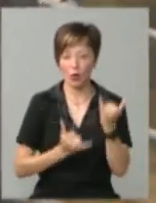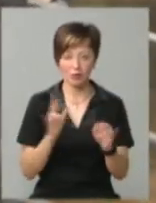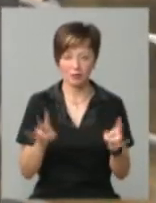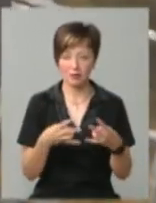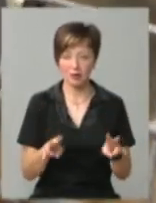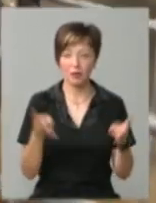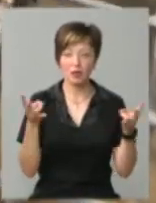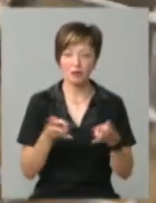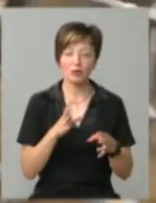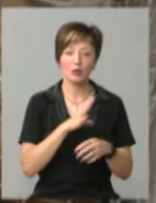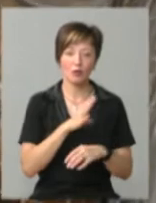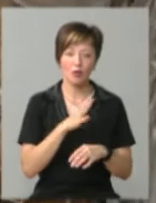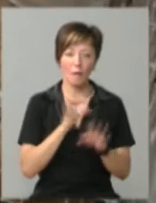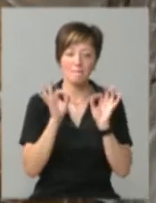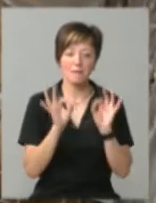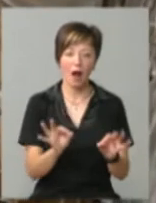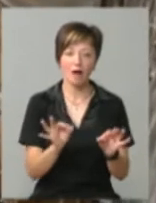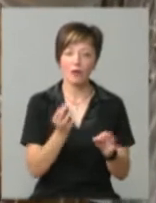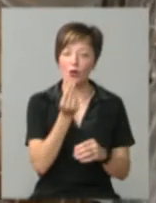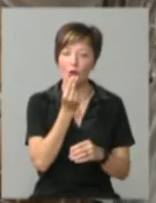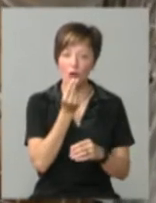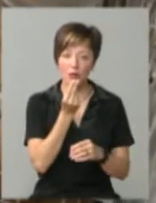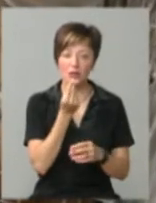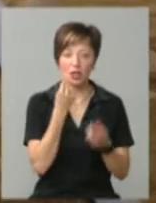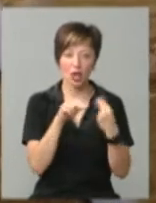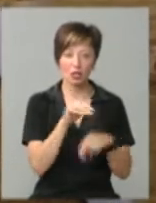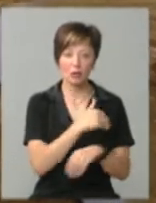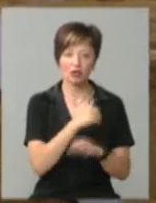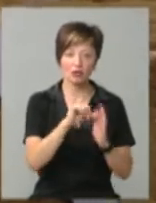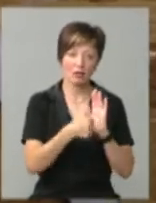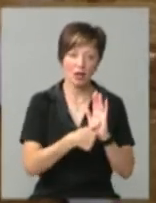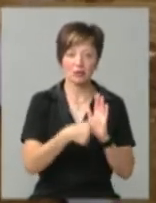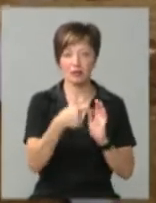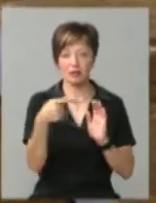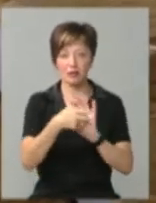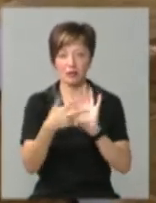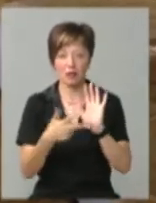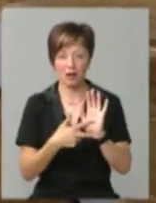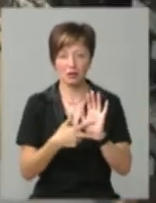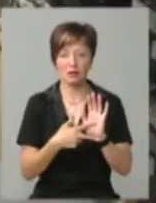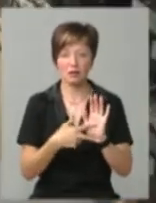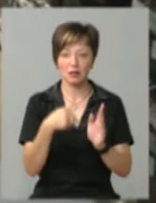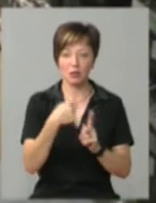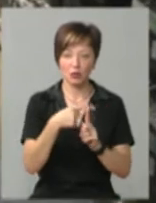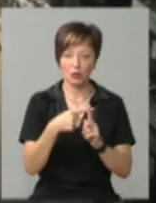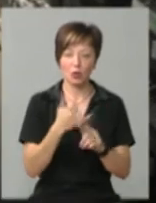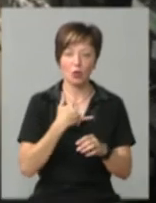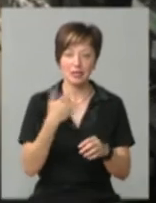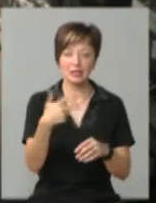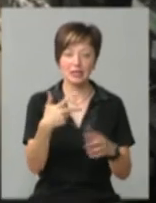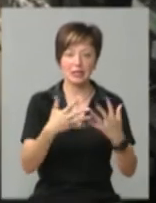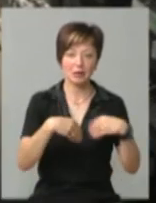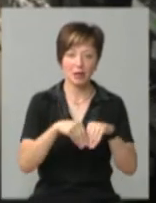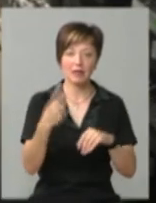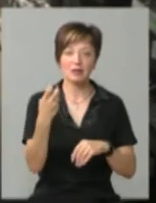потрібно, щоб був правильно збалансований корм. Оптимальна температура – 16-18 градусів. У нас зараз 30 сімей. Тут десь 250